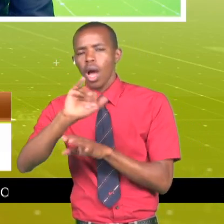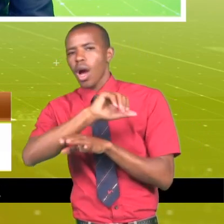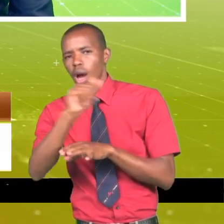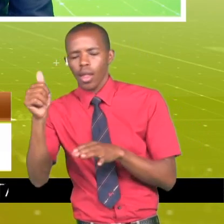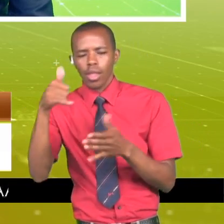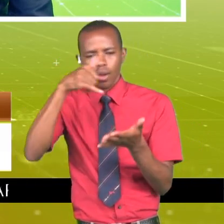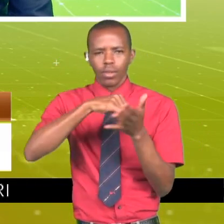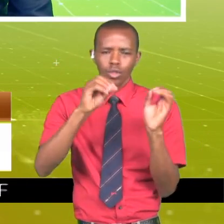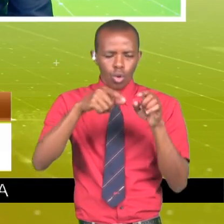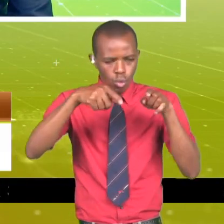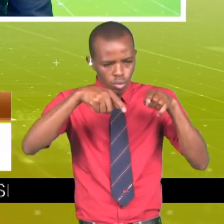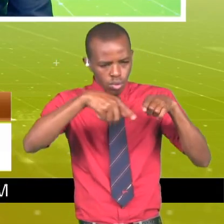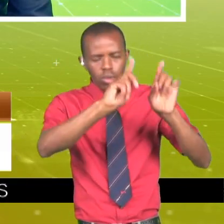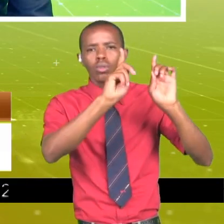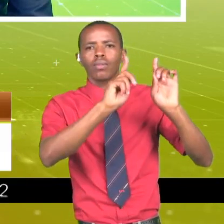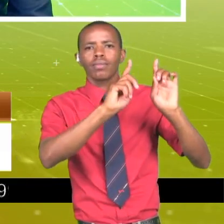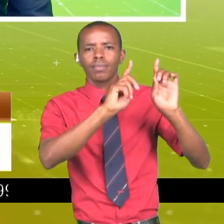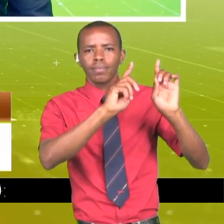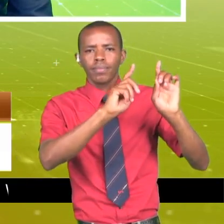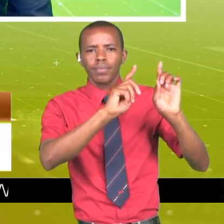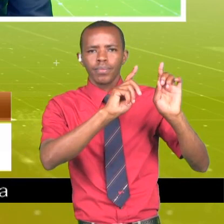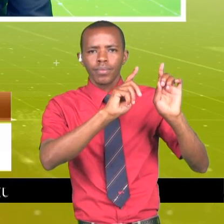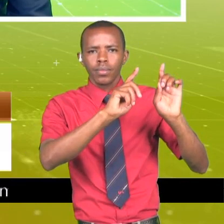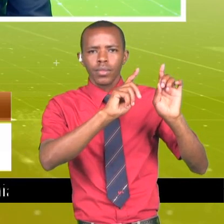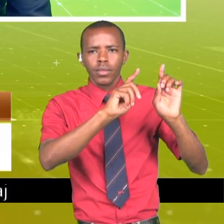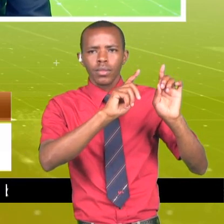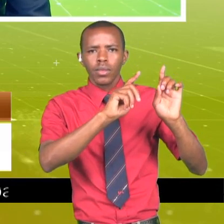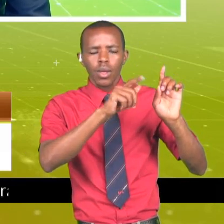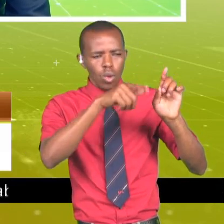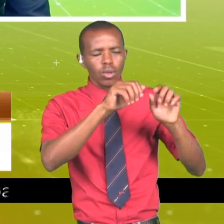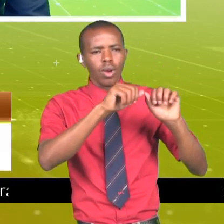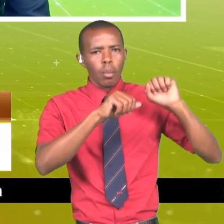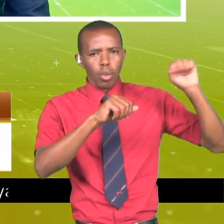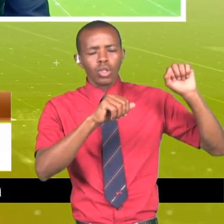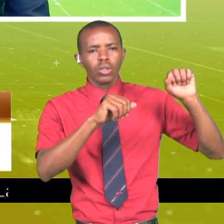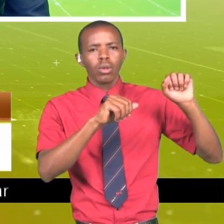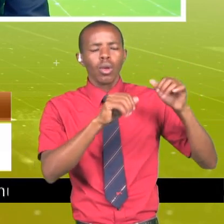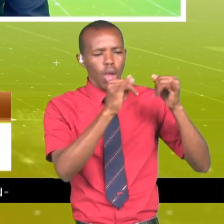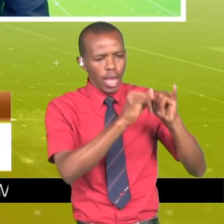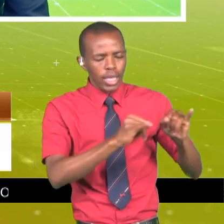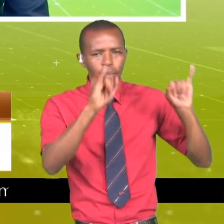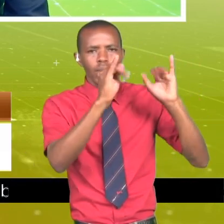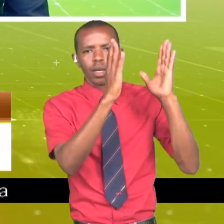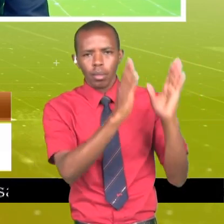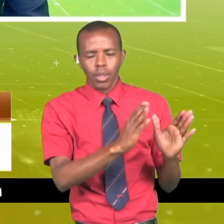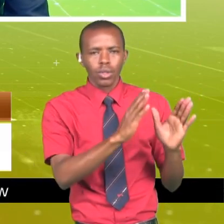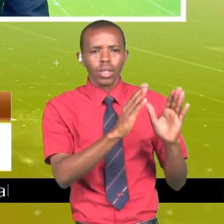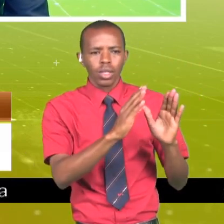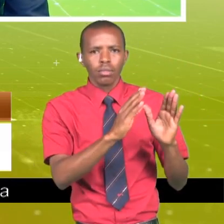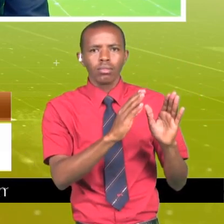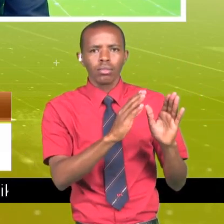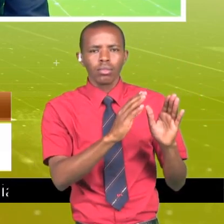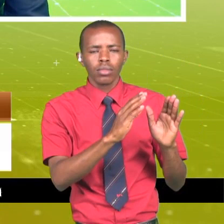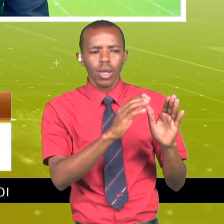Wewe kama John Mwirigi uli jitosa katika siyasa kama wani aji huru kwa sababu ambazo zineleweka wazi kwamba